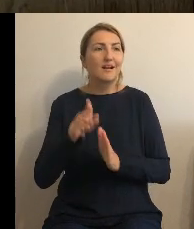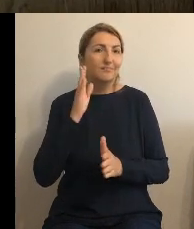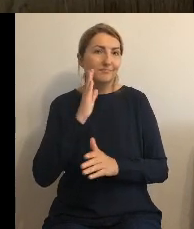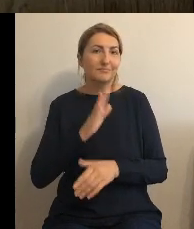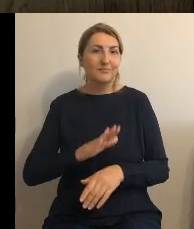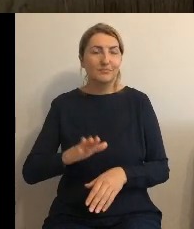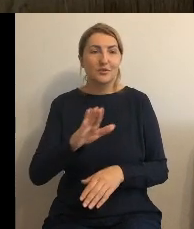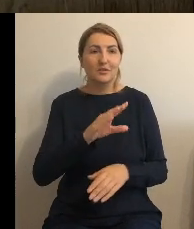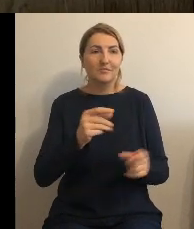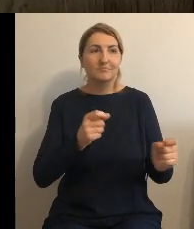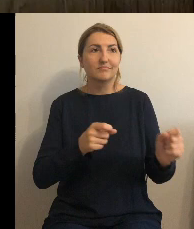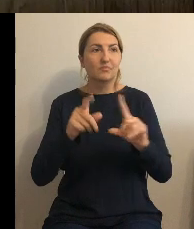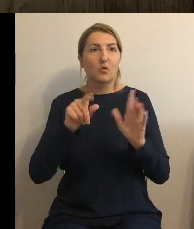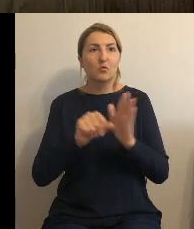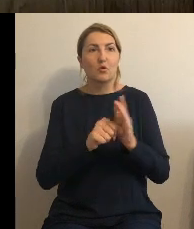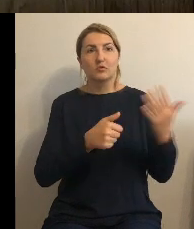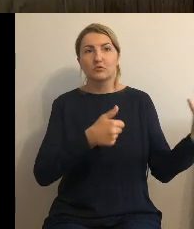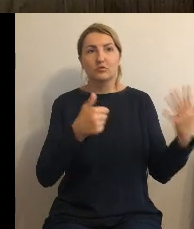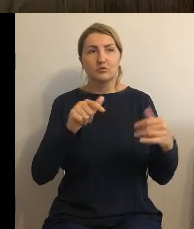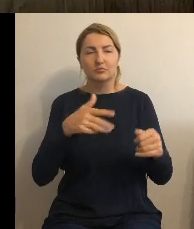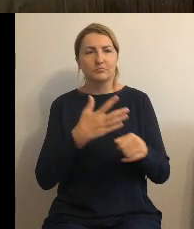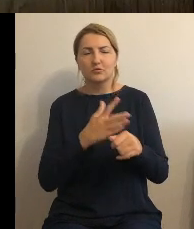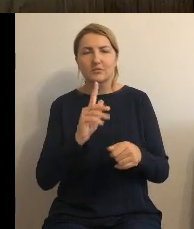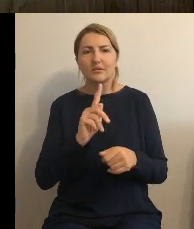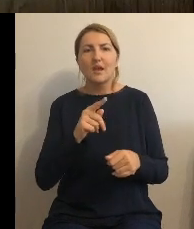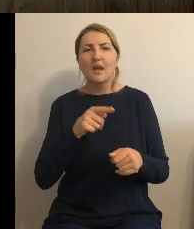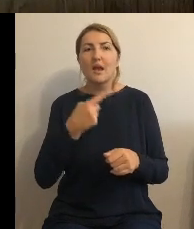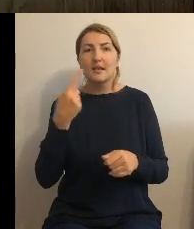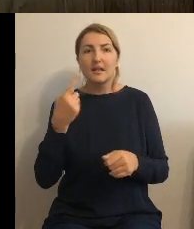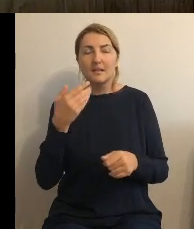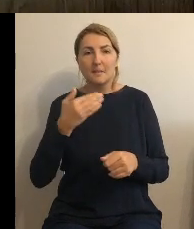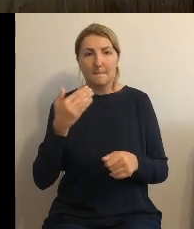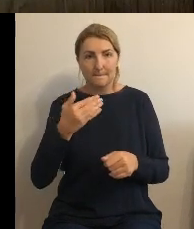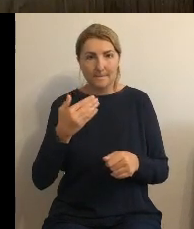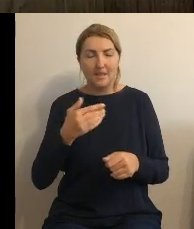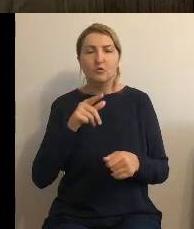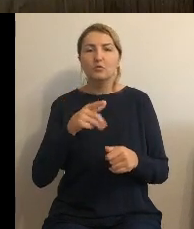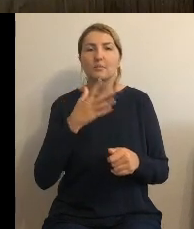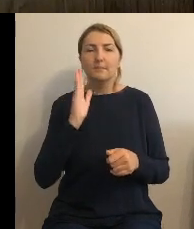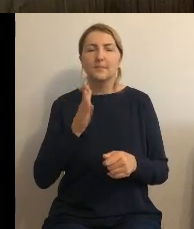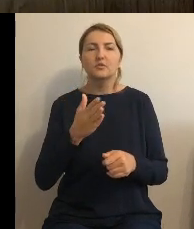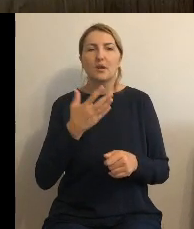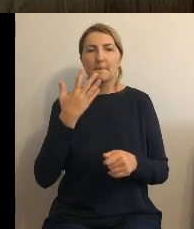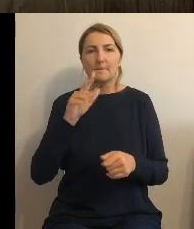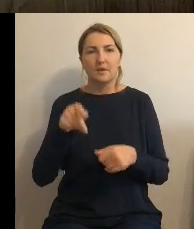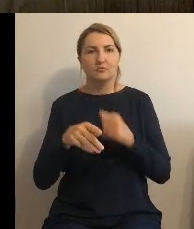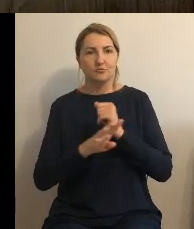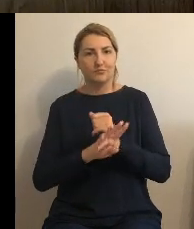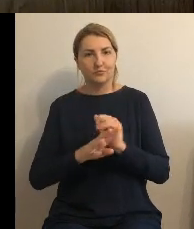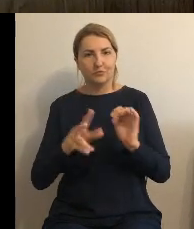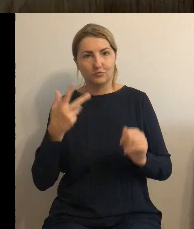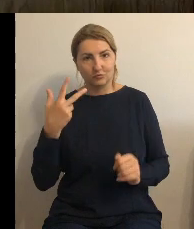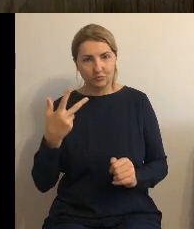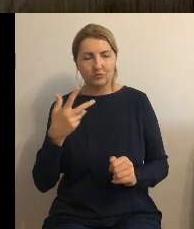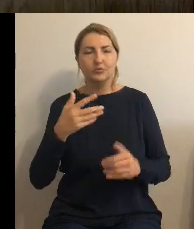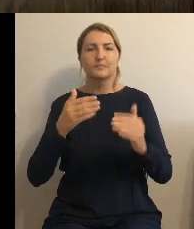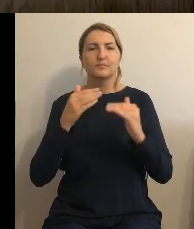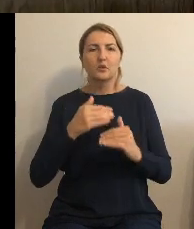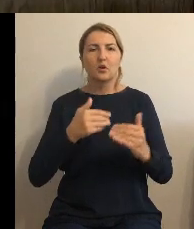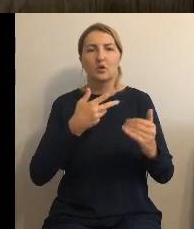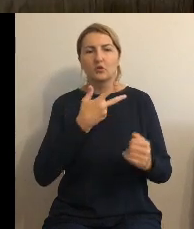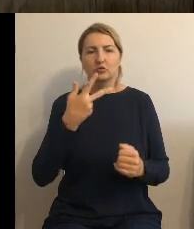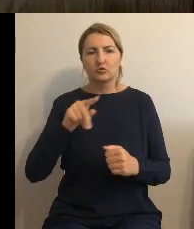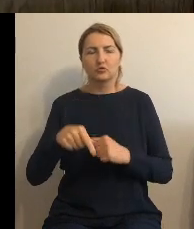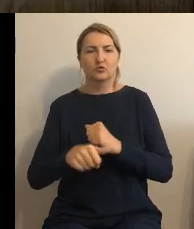,50 stawka za metr sześcienny ścieków będzie 5,93 i 3,60 za